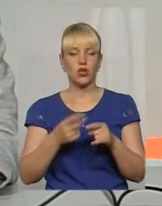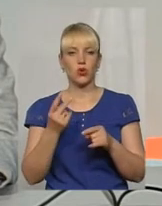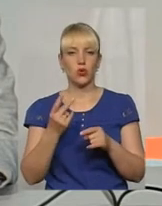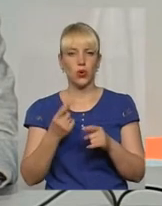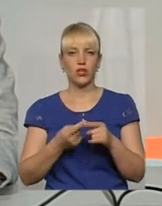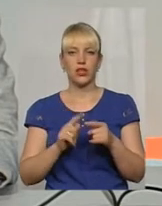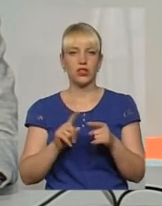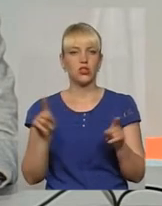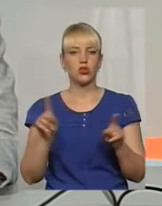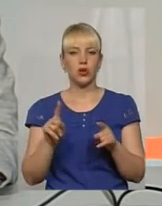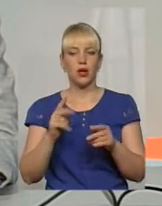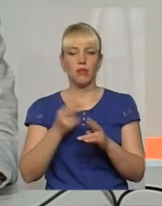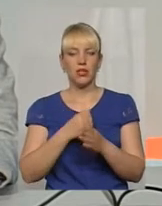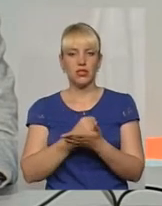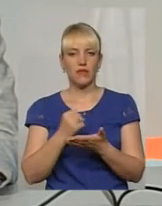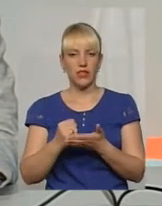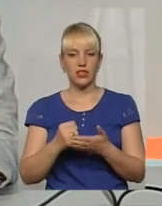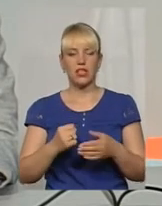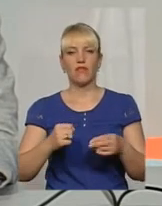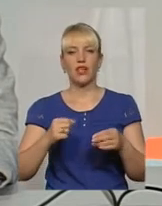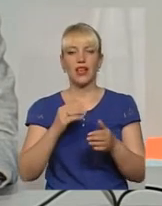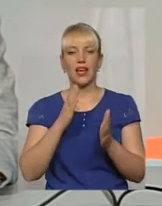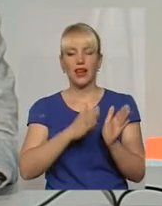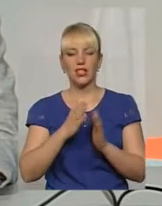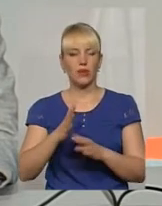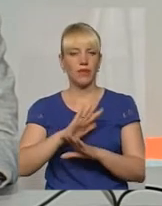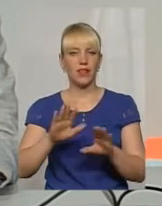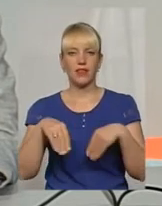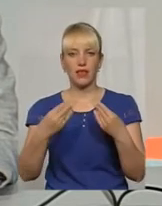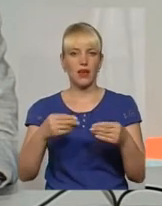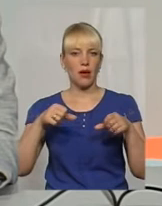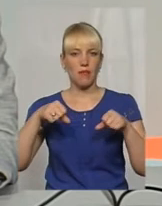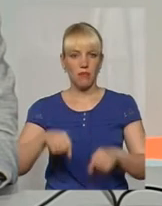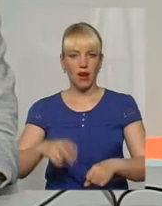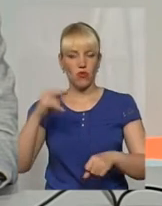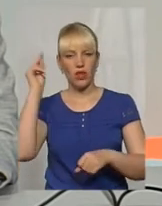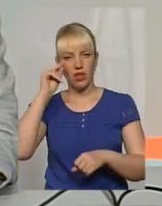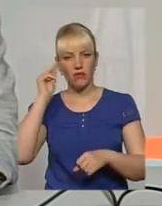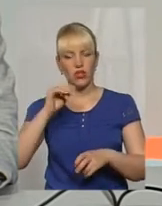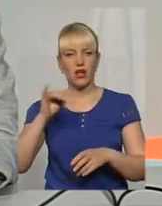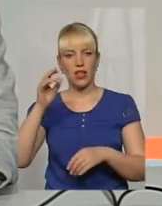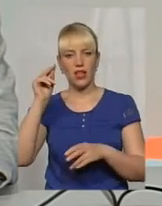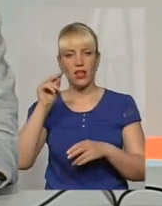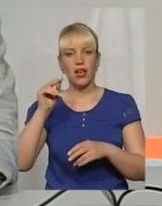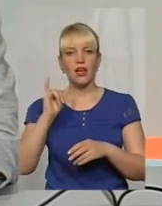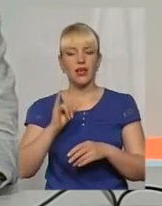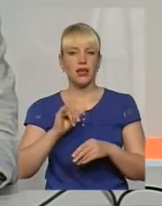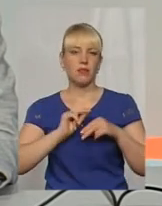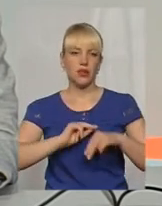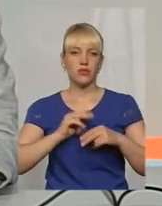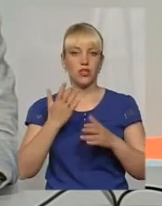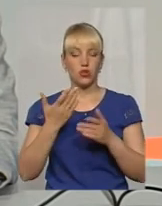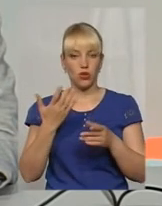що безвізовий режим не дає права навчатися або працювати. Тобто, якщо ви їдете з такою метою, значить, вам треба відкрити